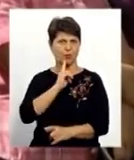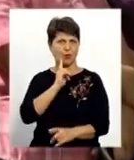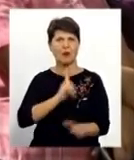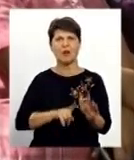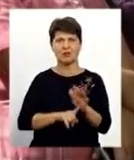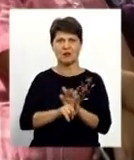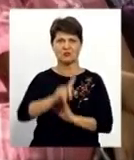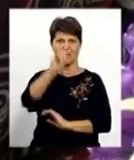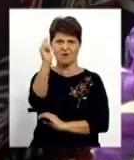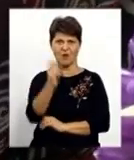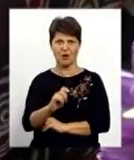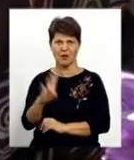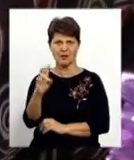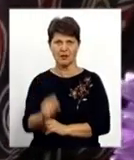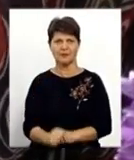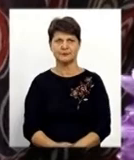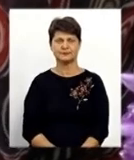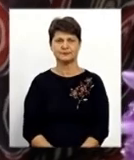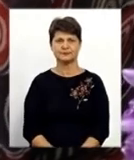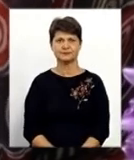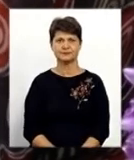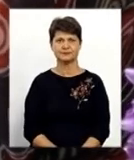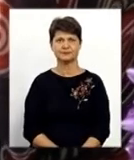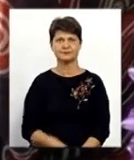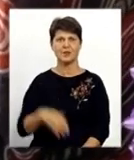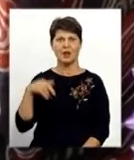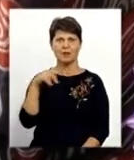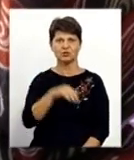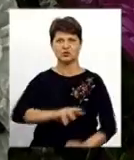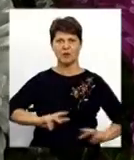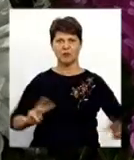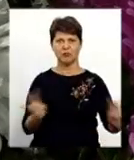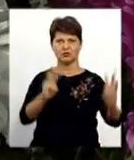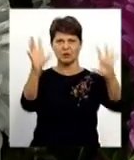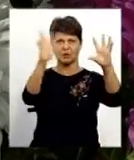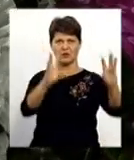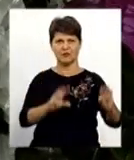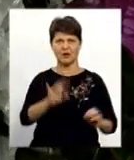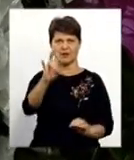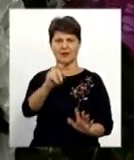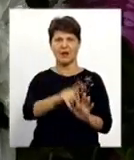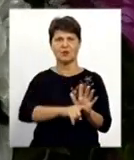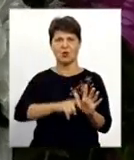війня, і йшов гасити пожеж на Донеччину.